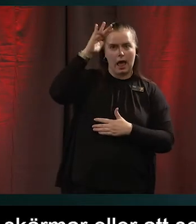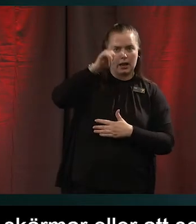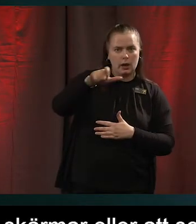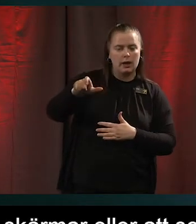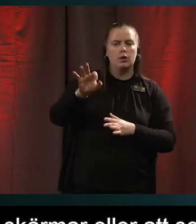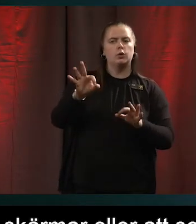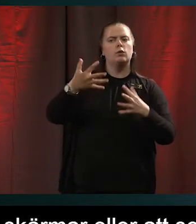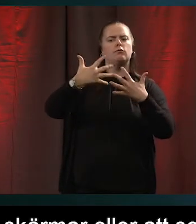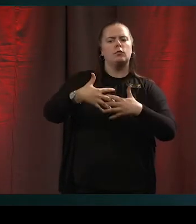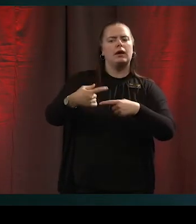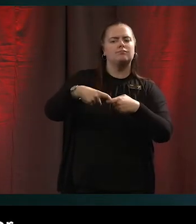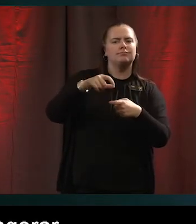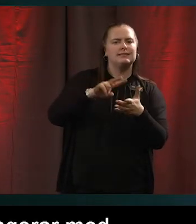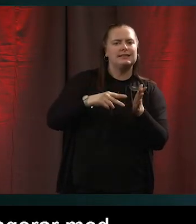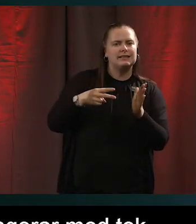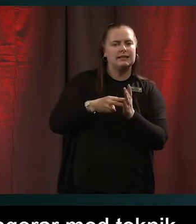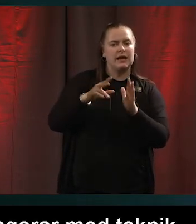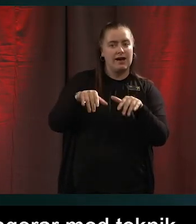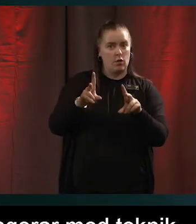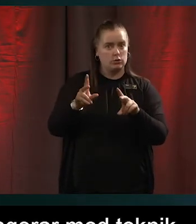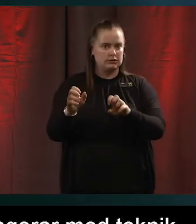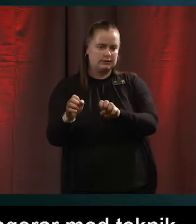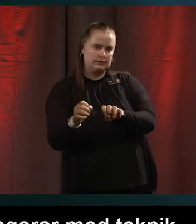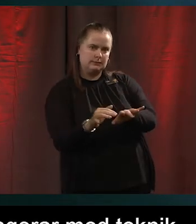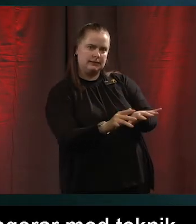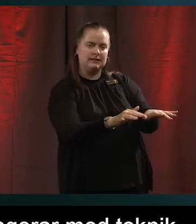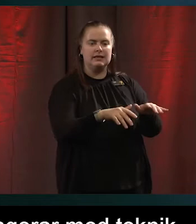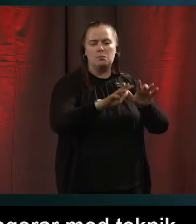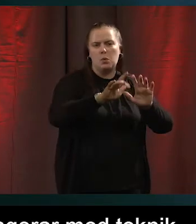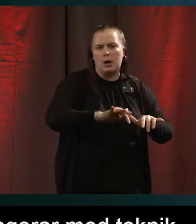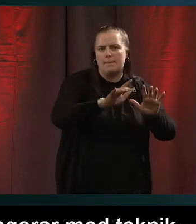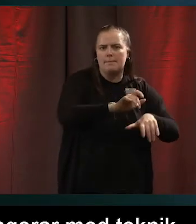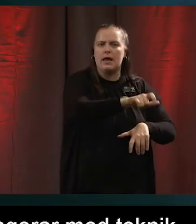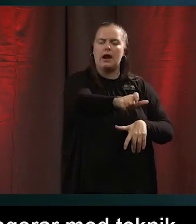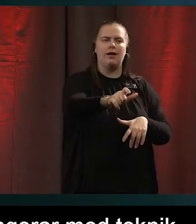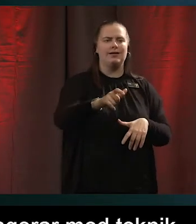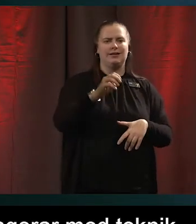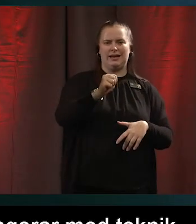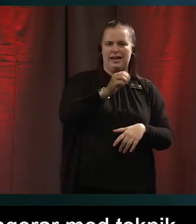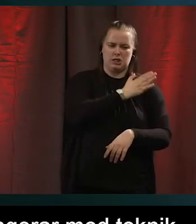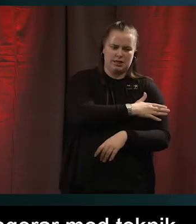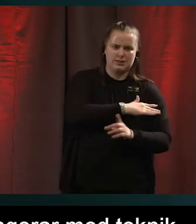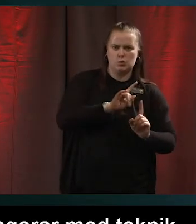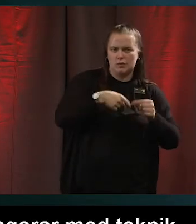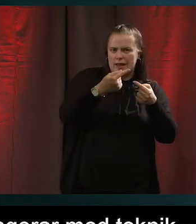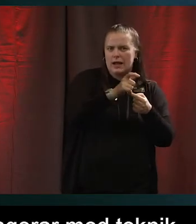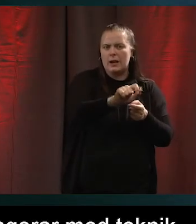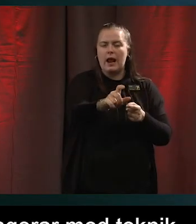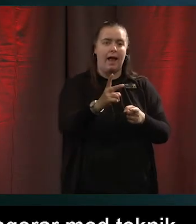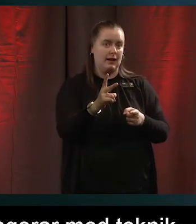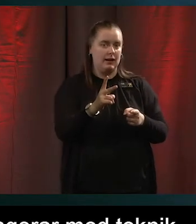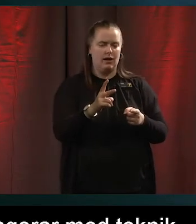har det börjat smitta av sig lite på programmerare och e-tjänstutvecklare eller börjar programmerarna också bli